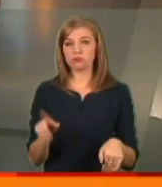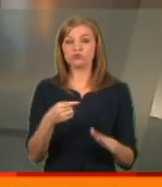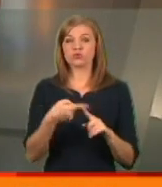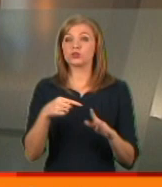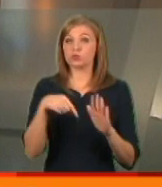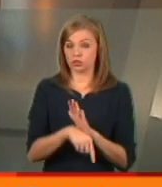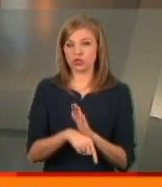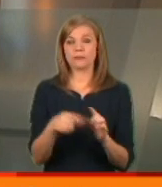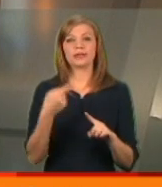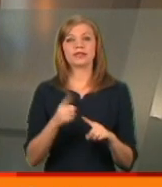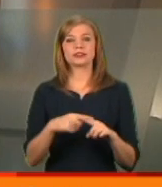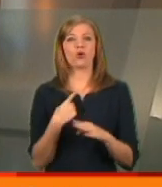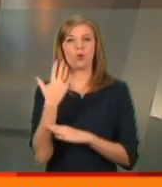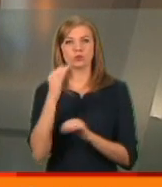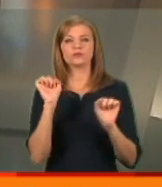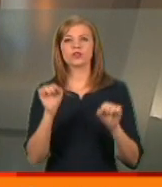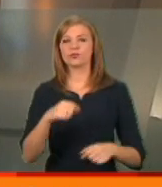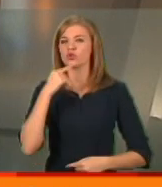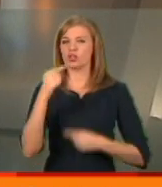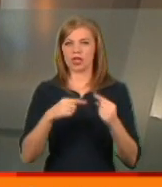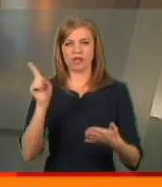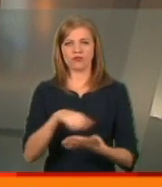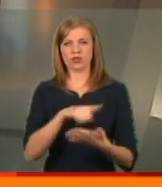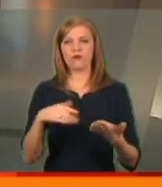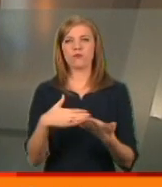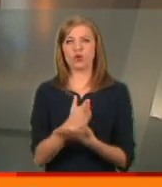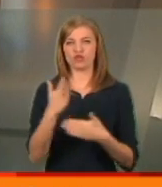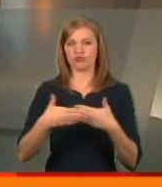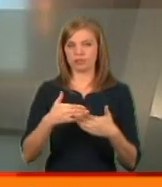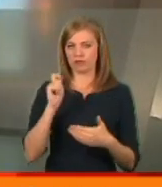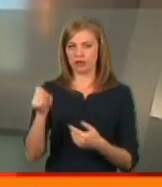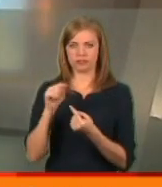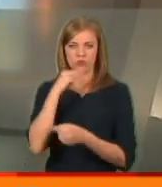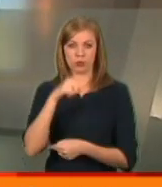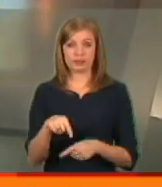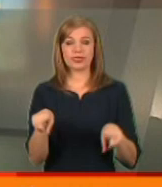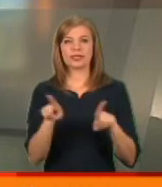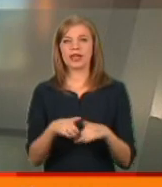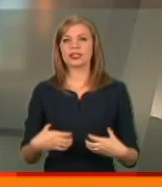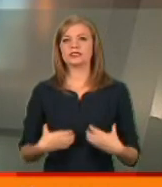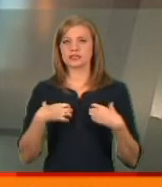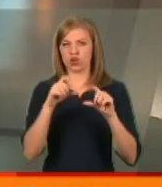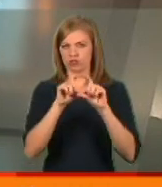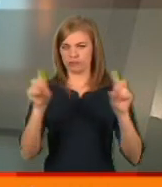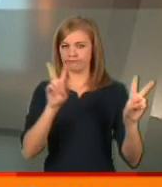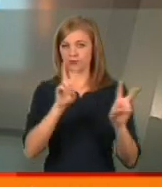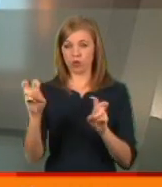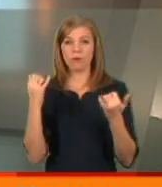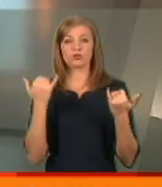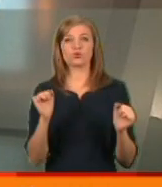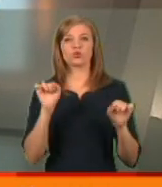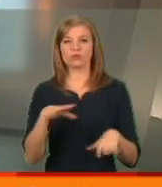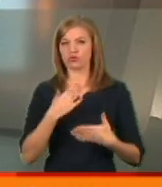це означає? Це голосування може назавжди скасувати політичні санкції проти Росії. Такі страшні заголовки сьогодні